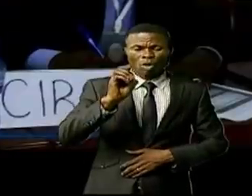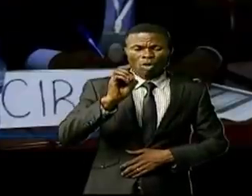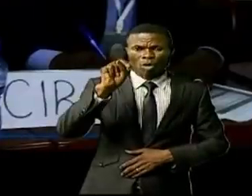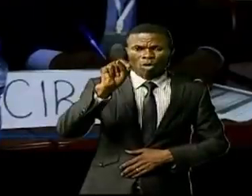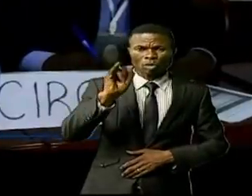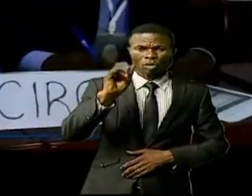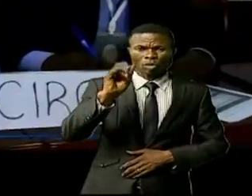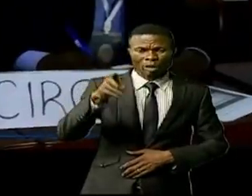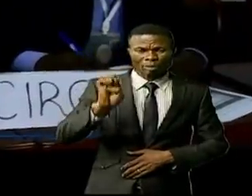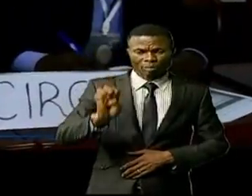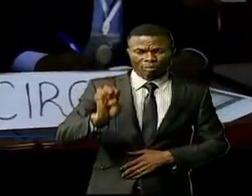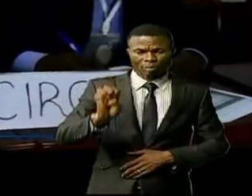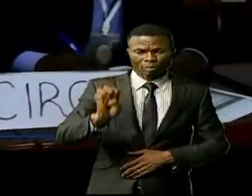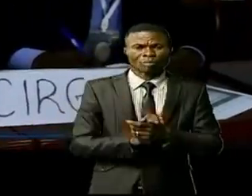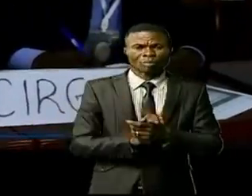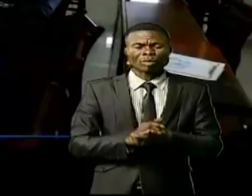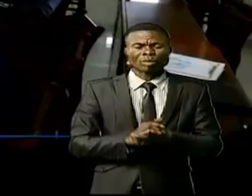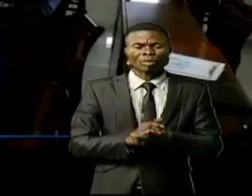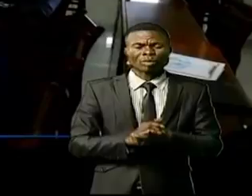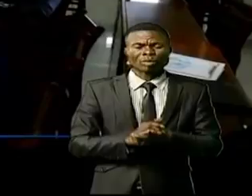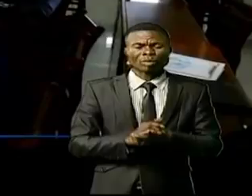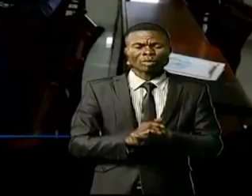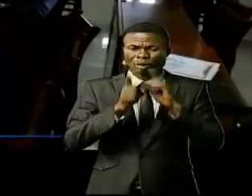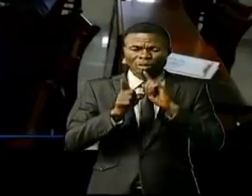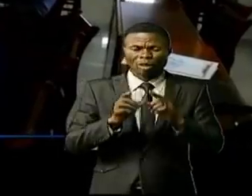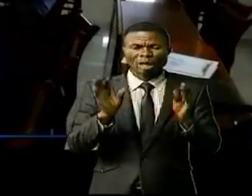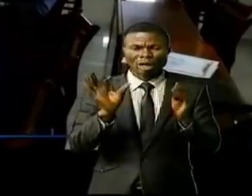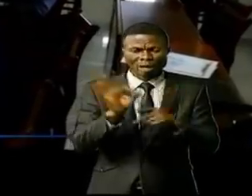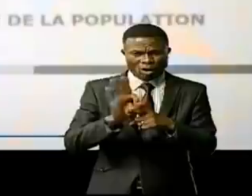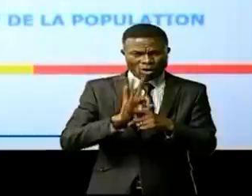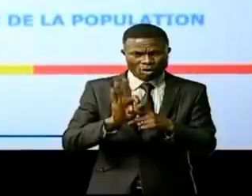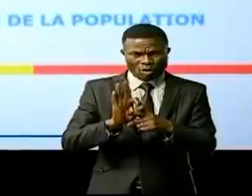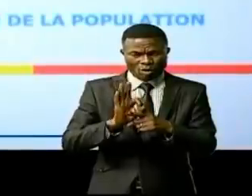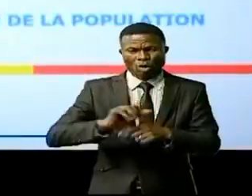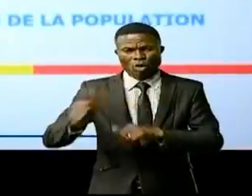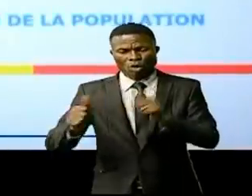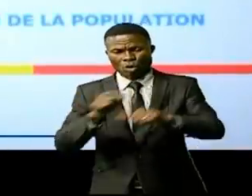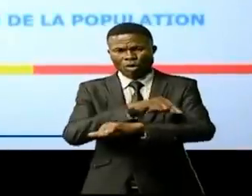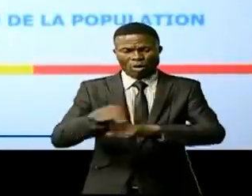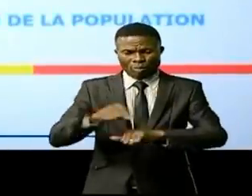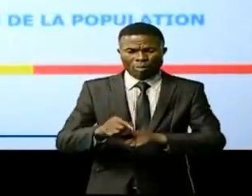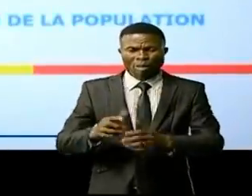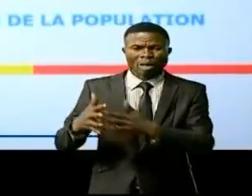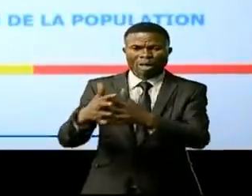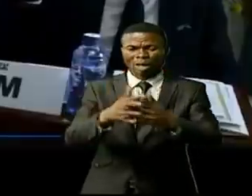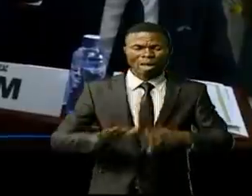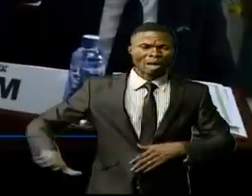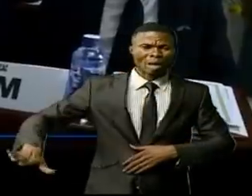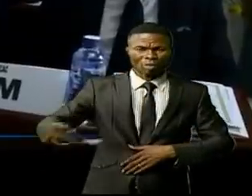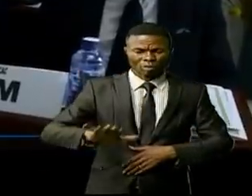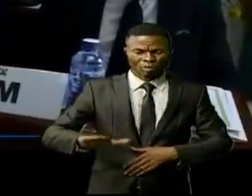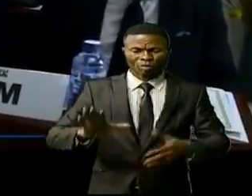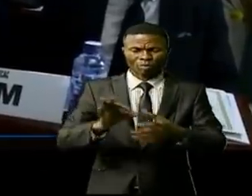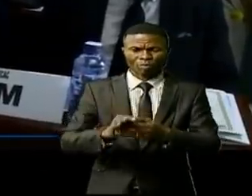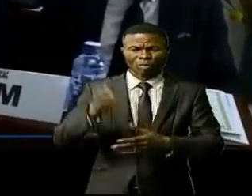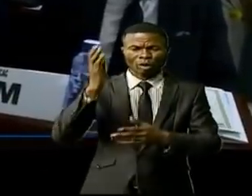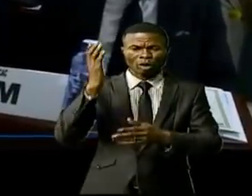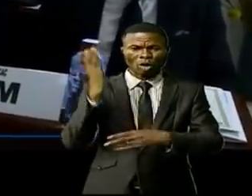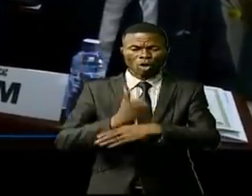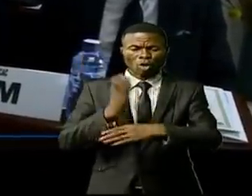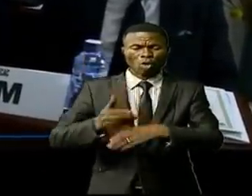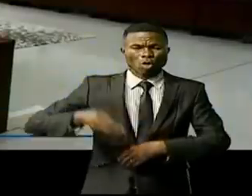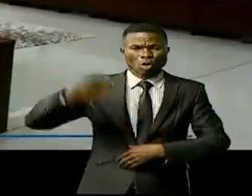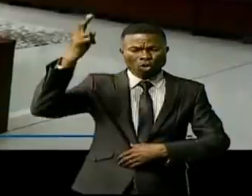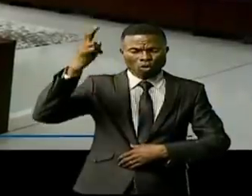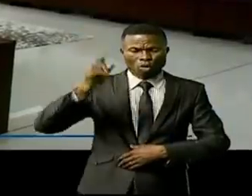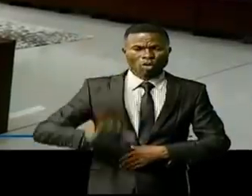de la population, ONIP, a également convié à cet atelier certaines institutions onusiennes parmi lesquelles le Haut Conseil des Nations Unies pour les